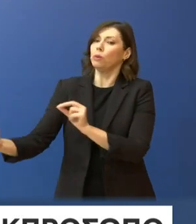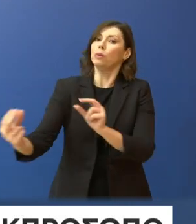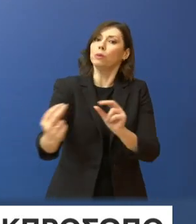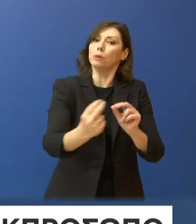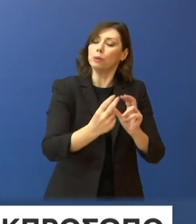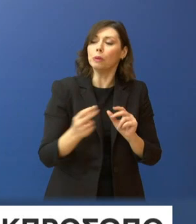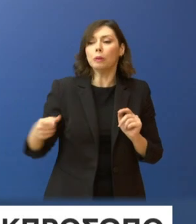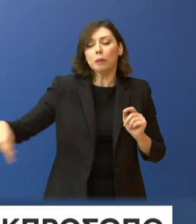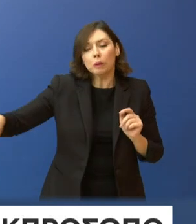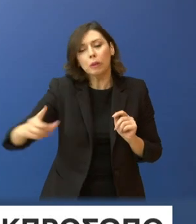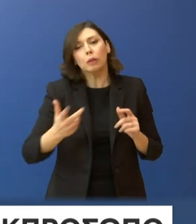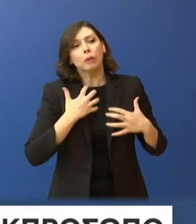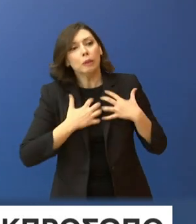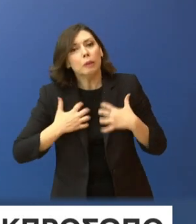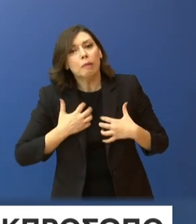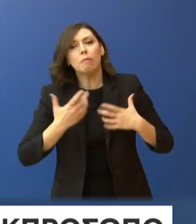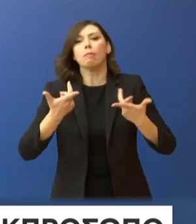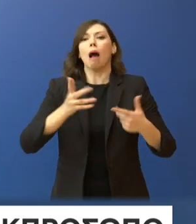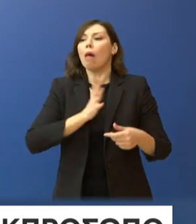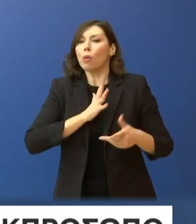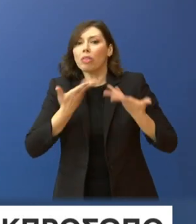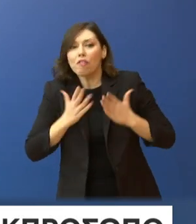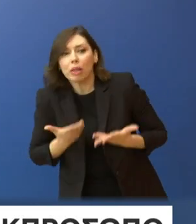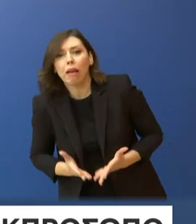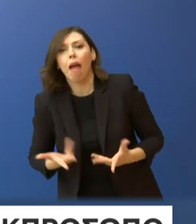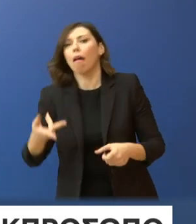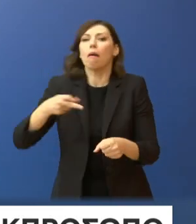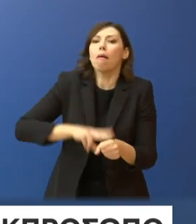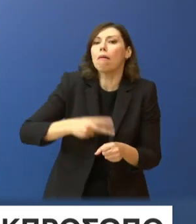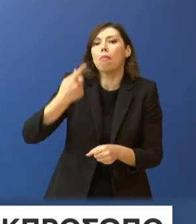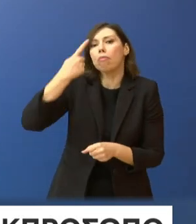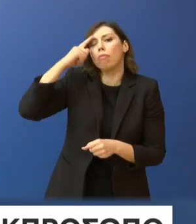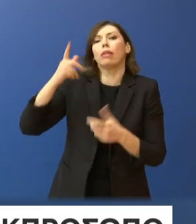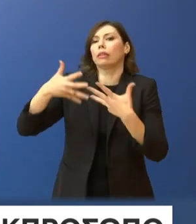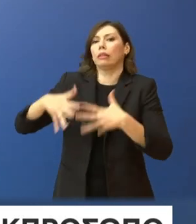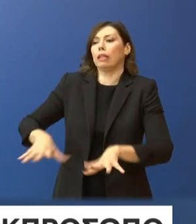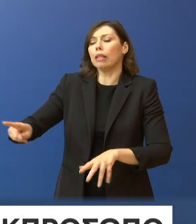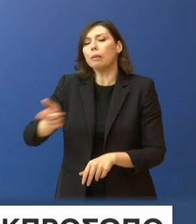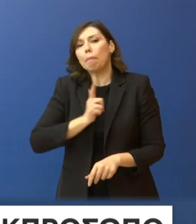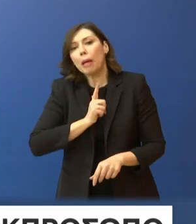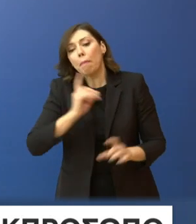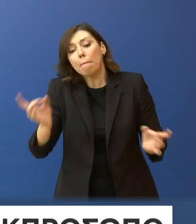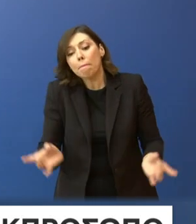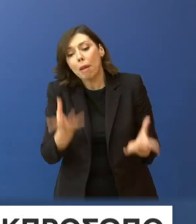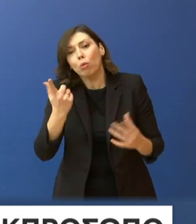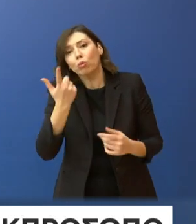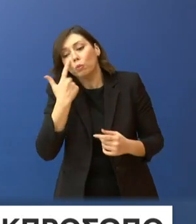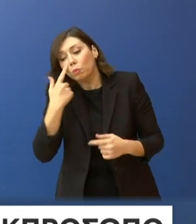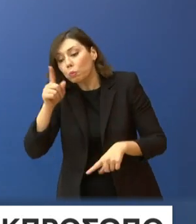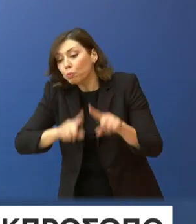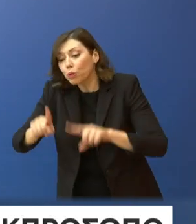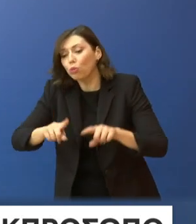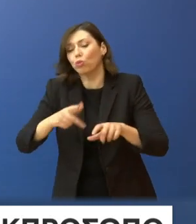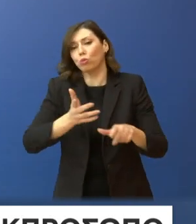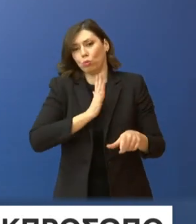ταυτοποίησης των σωρών με DNA. Συνομίλησε με το ιατρικό προσωπικό και ενημερώθηκε για